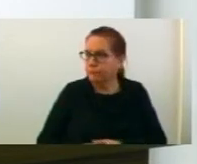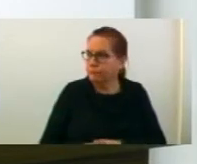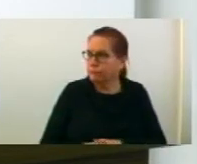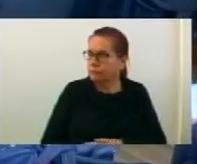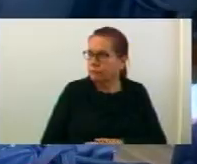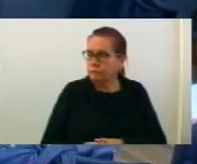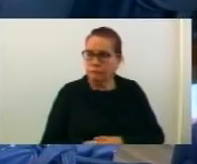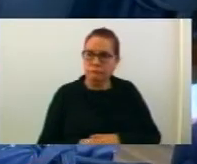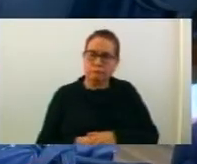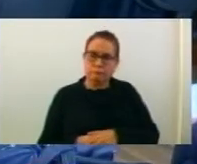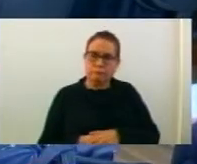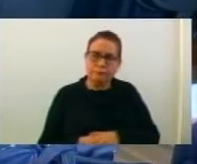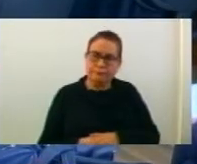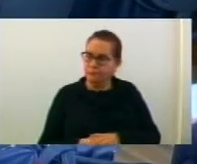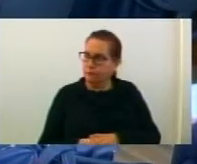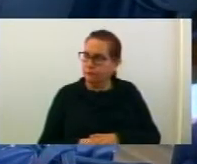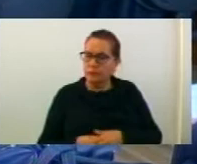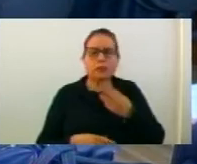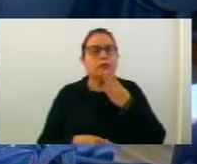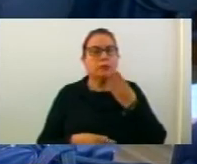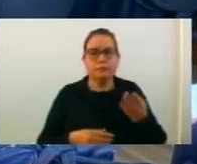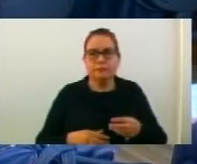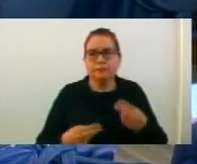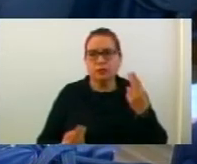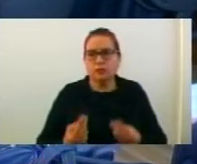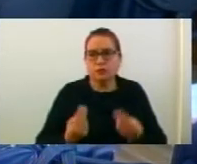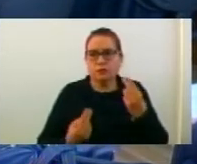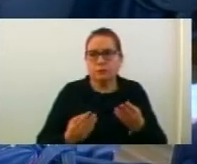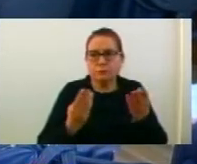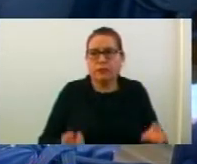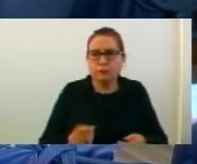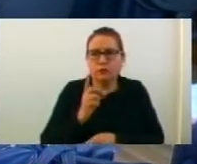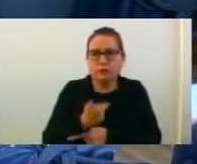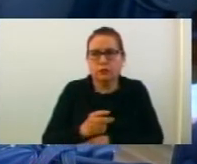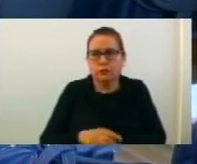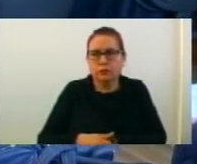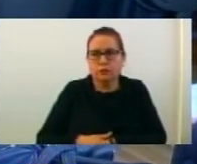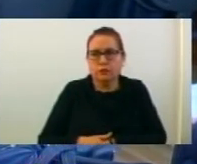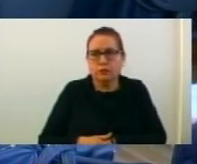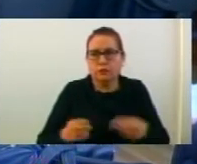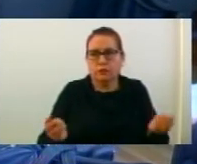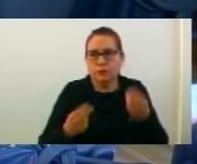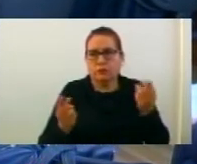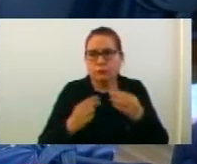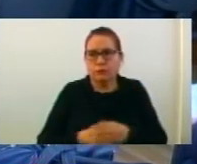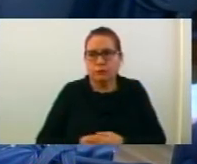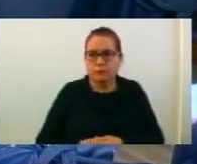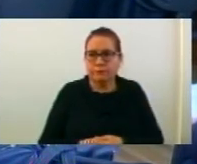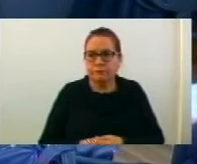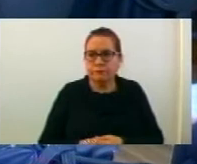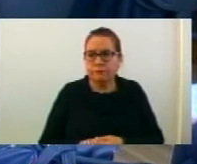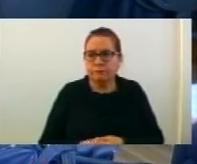Благодара. Благодара. Отвърам претрас по предлог от луките и предлогите от комисијата да дали няко бара збор.